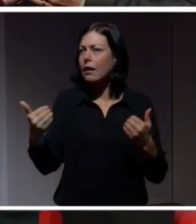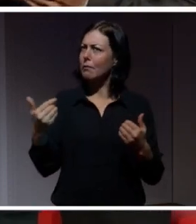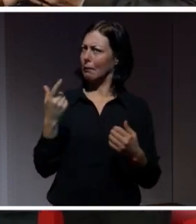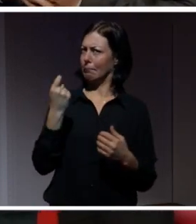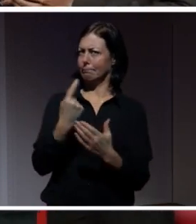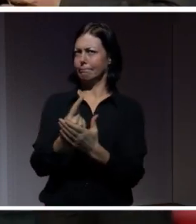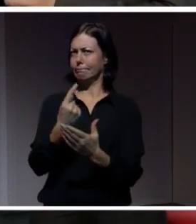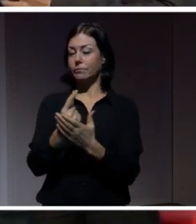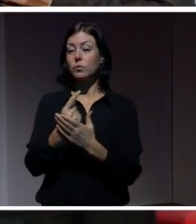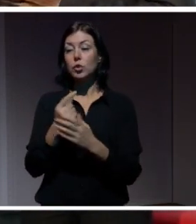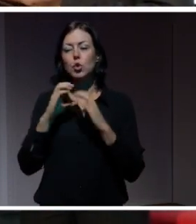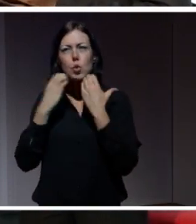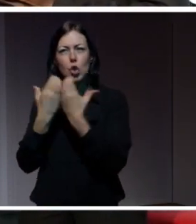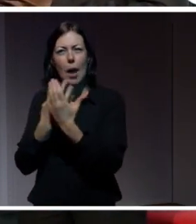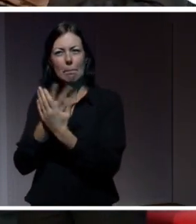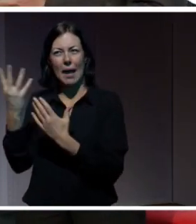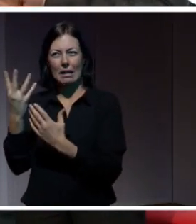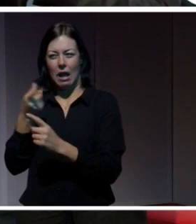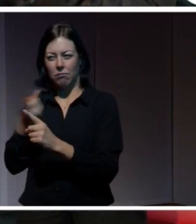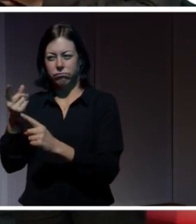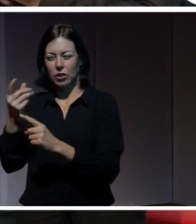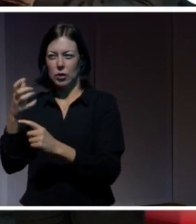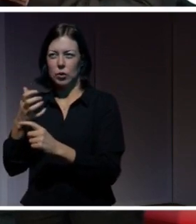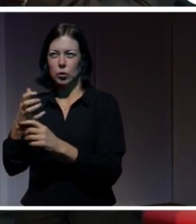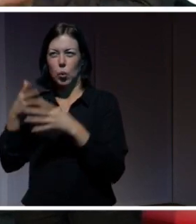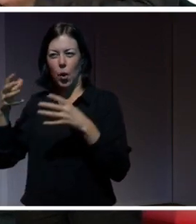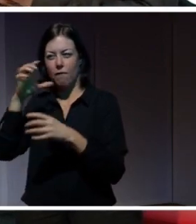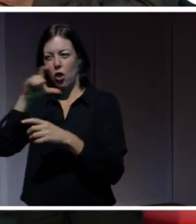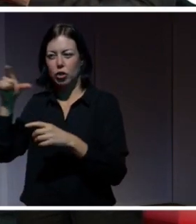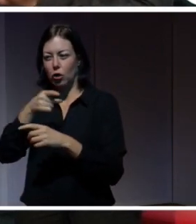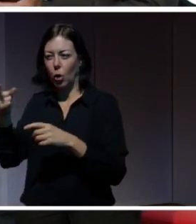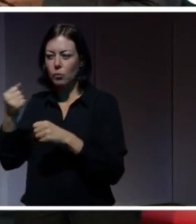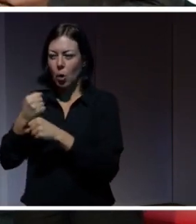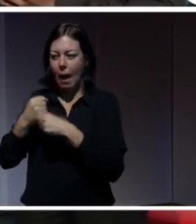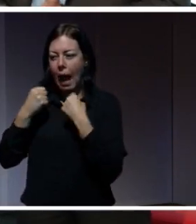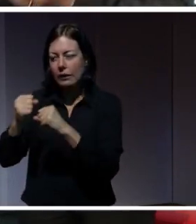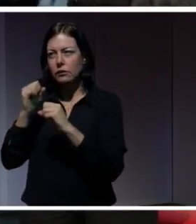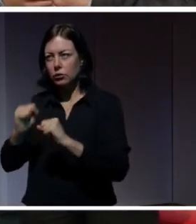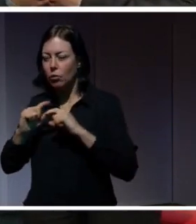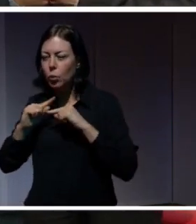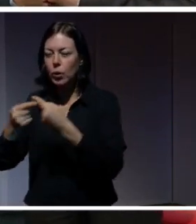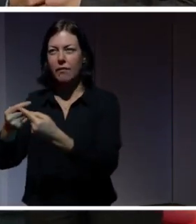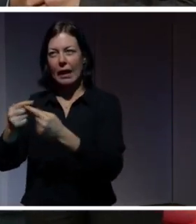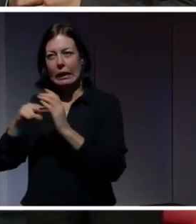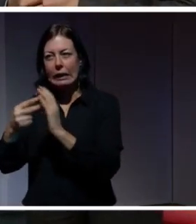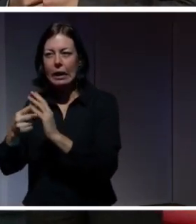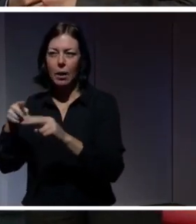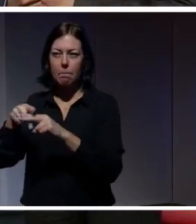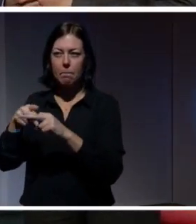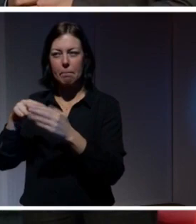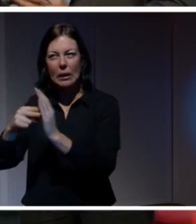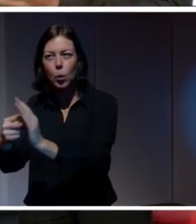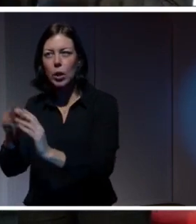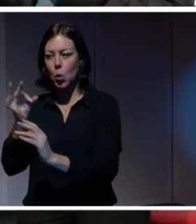de sociala medier-jättarna jobbar ganska aktivt med att utveckla tekniker och metoder för att vi bättre ska förstå vad som händer med